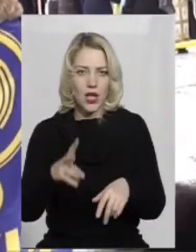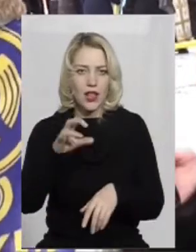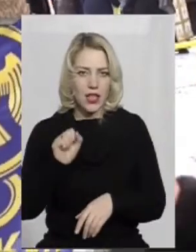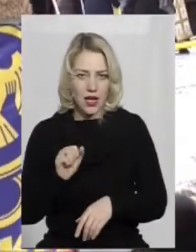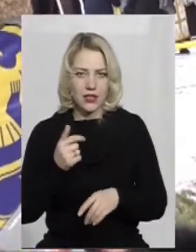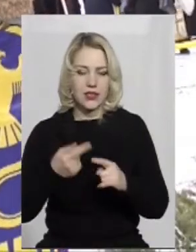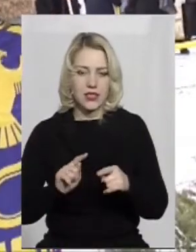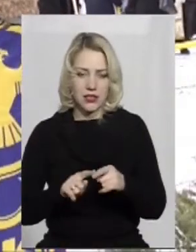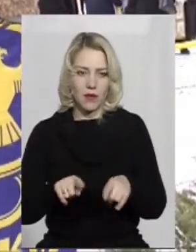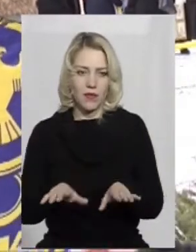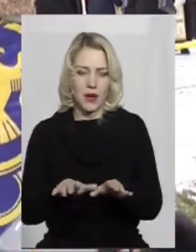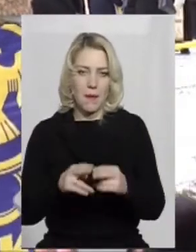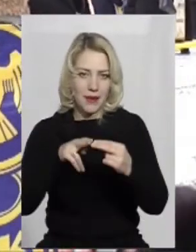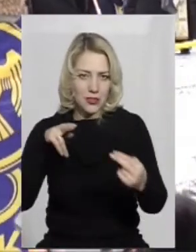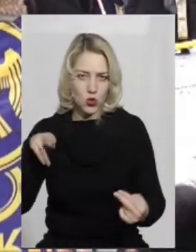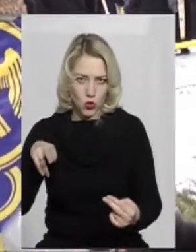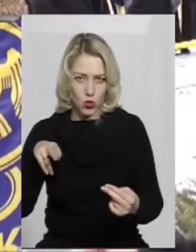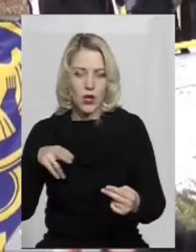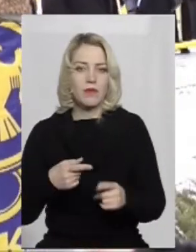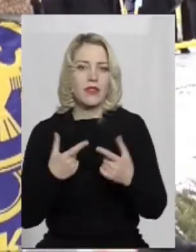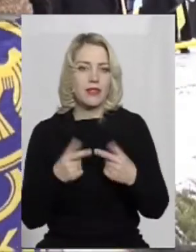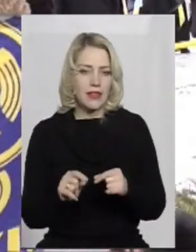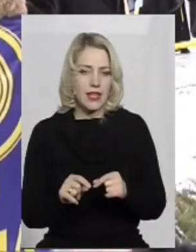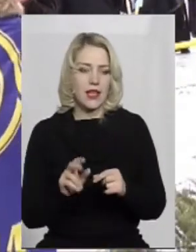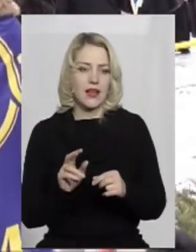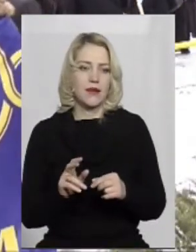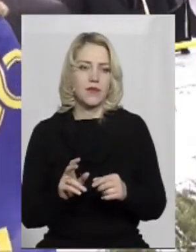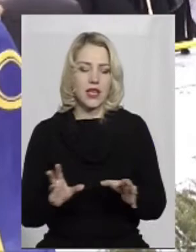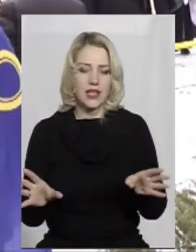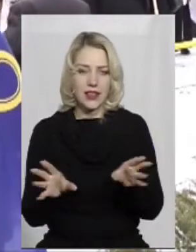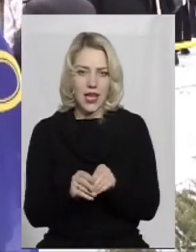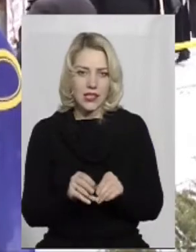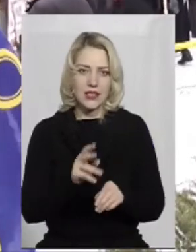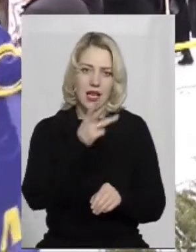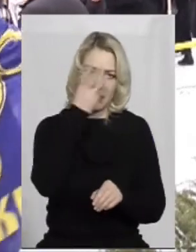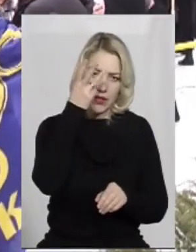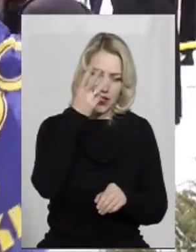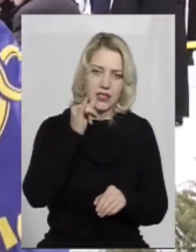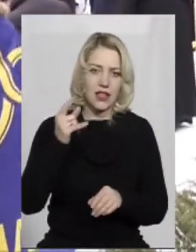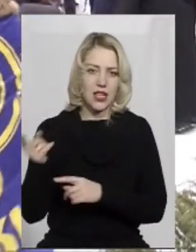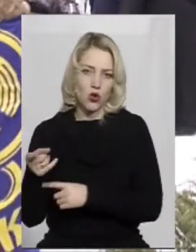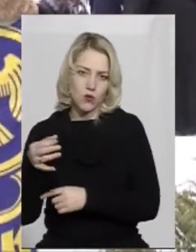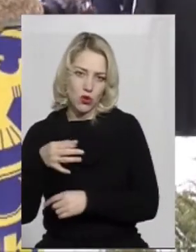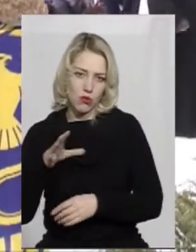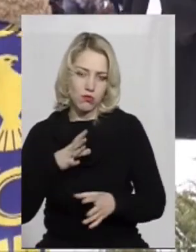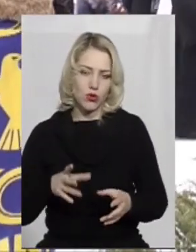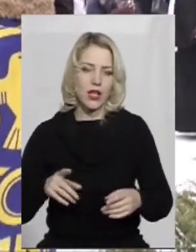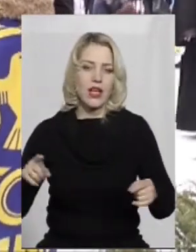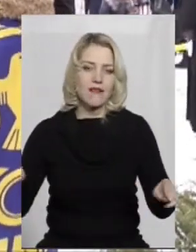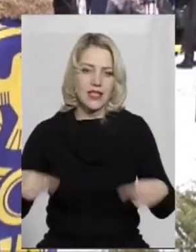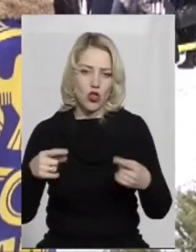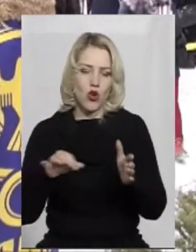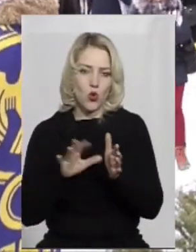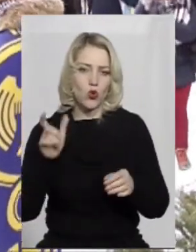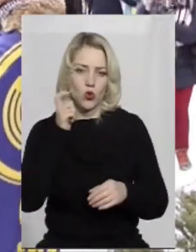якраз на містку, який єднає Хмельницьку і Тернопільську області, був встановлений рекорд України. Було піднято більше,